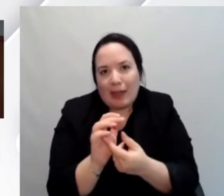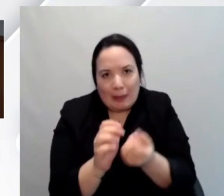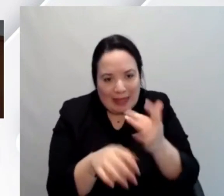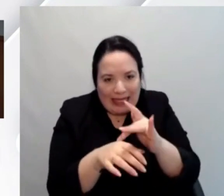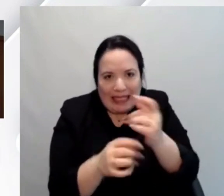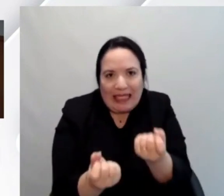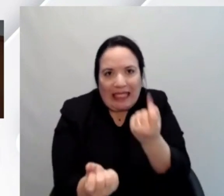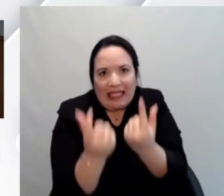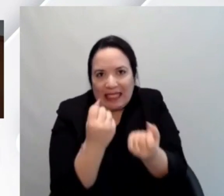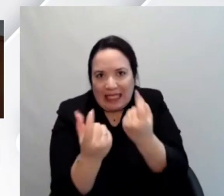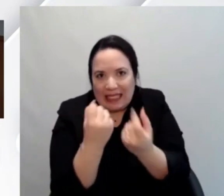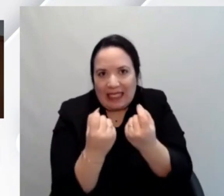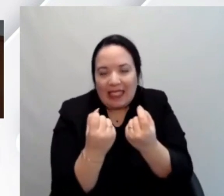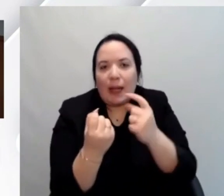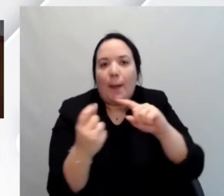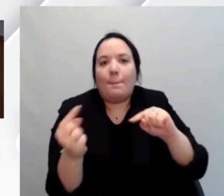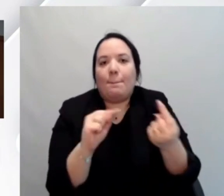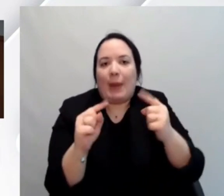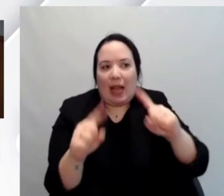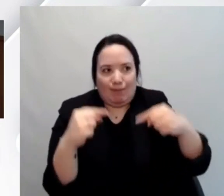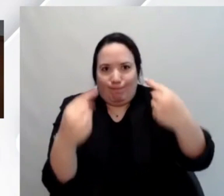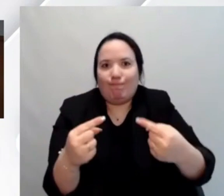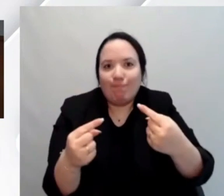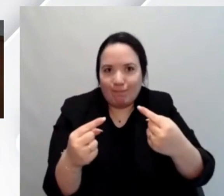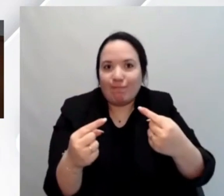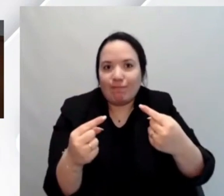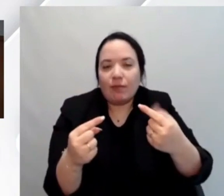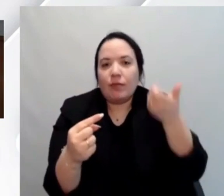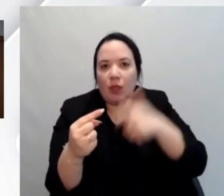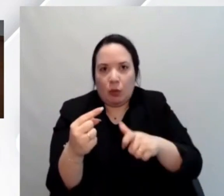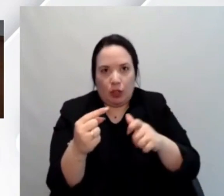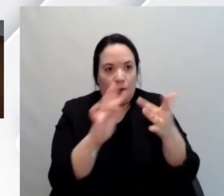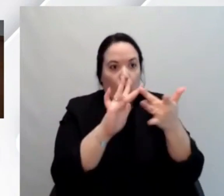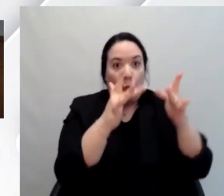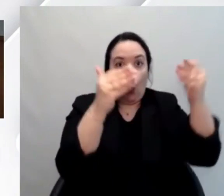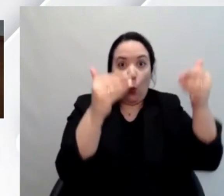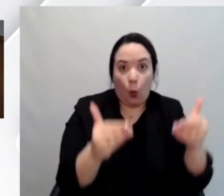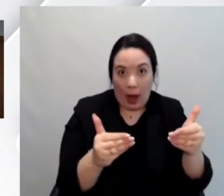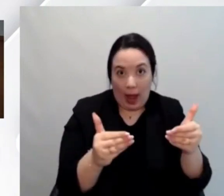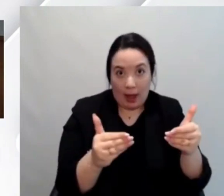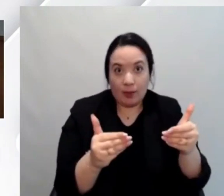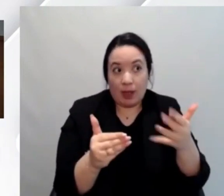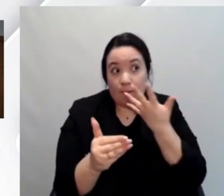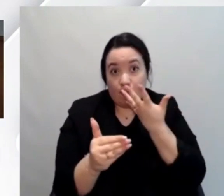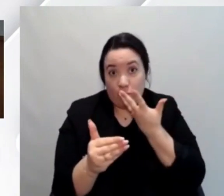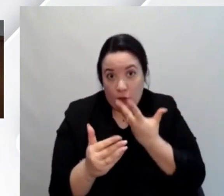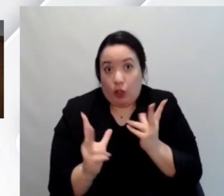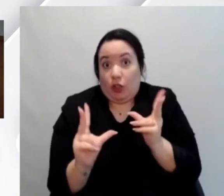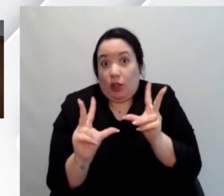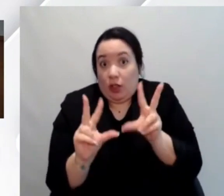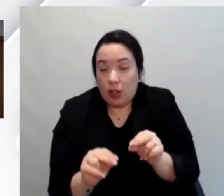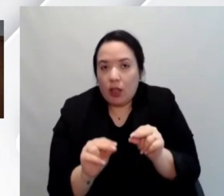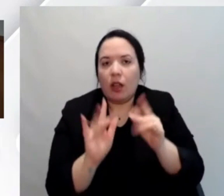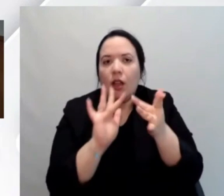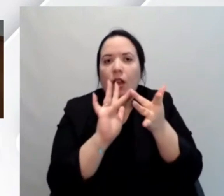il secondo giro della domanda, perché, come avviene anche per il web, questo ci tengo a ribadirlo, non